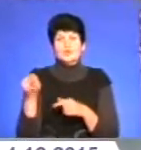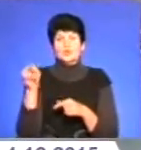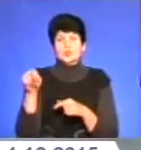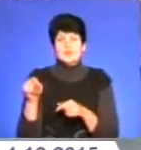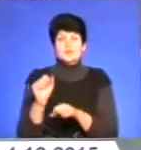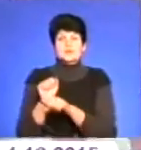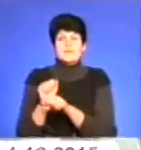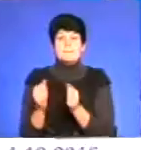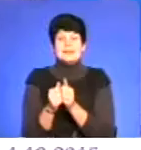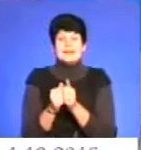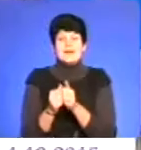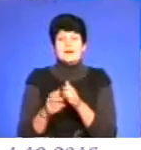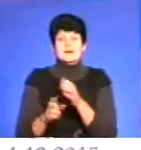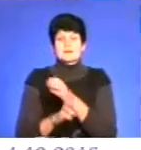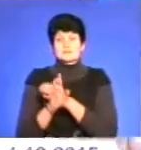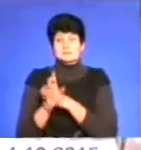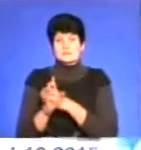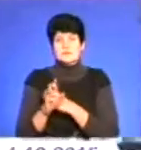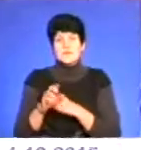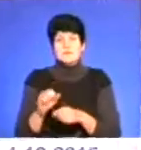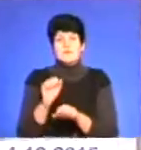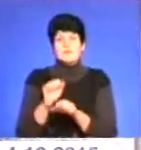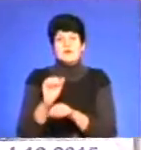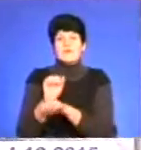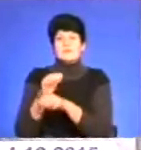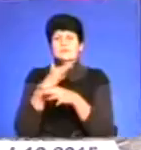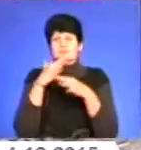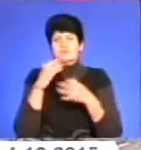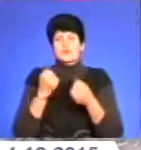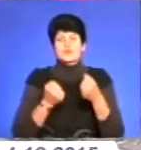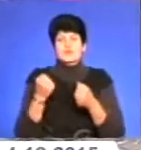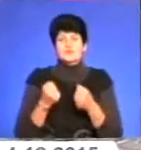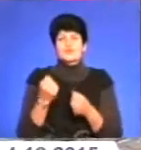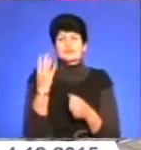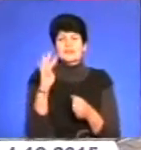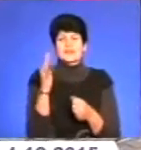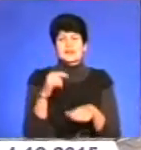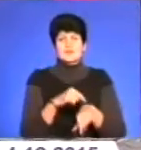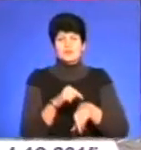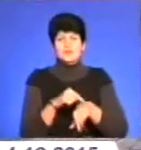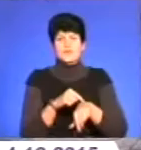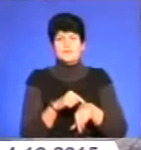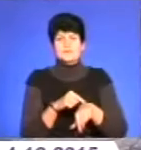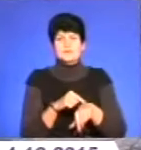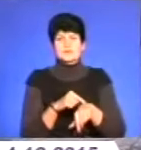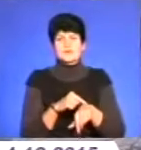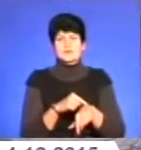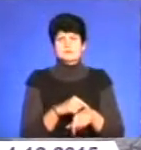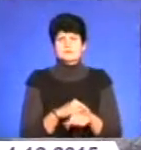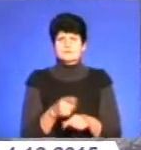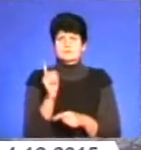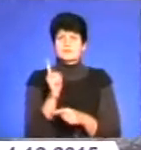стоянці біля катедри паркувальників більше, ніж водіїв за кермом. По 4 гривні беруть за годину і злісно кивають на